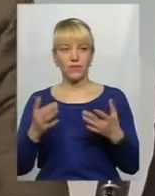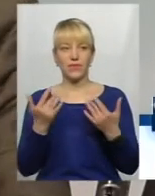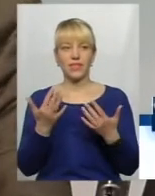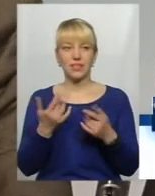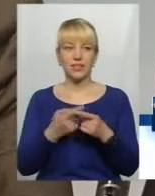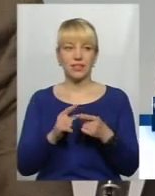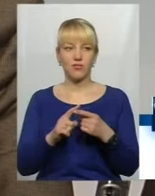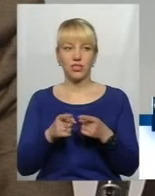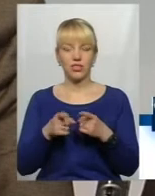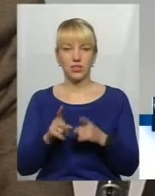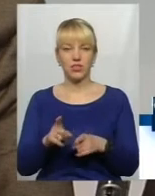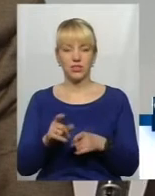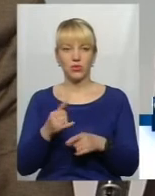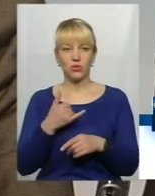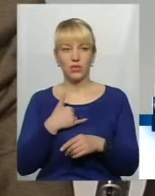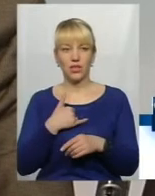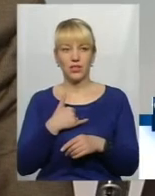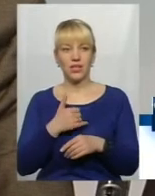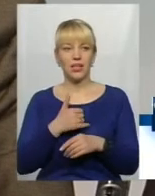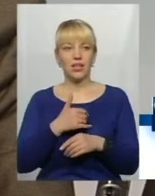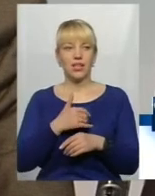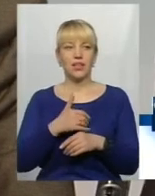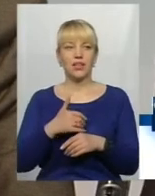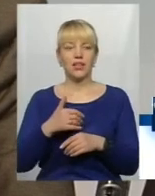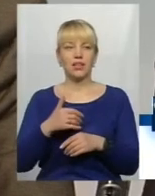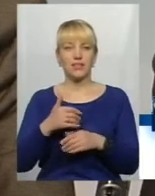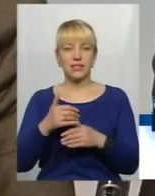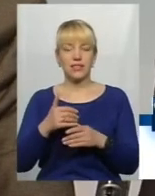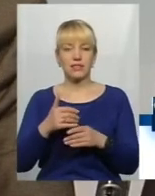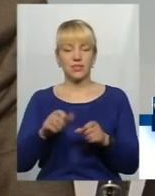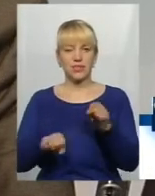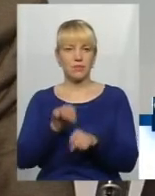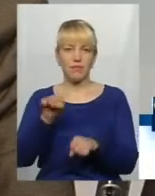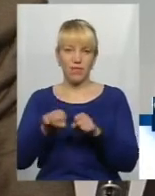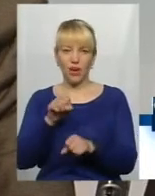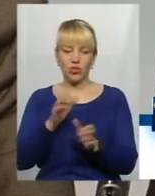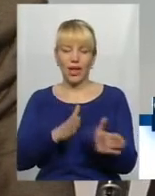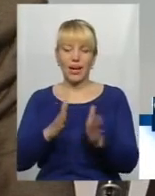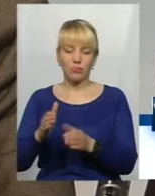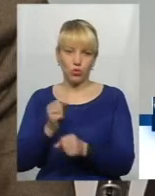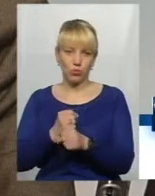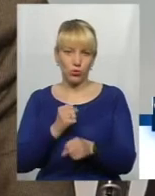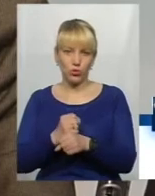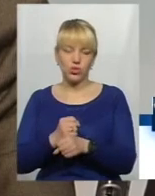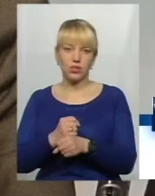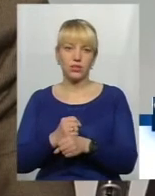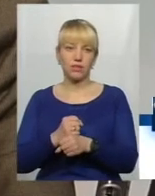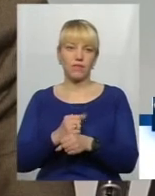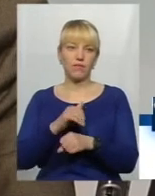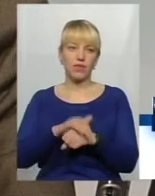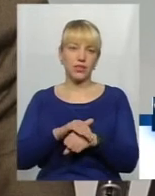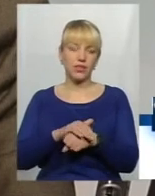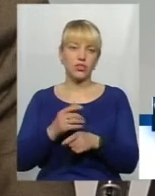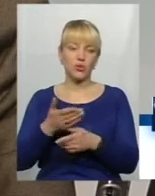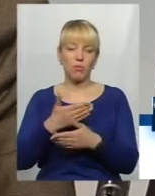вони дійсно в нас не збивають нас із ритму робочого, і наскільки не відволікають, дійсно, фактично перейшли в ту